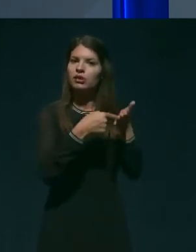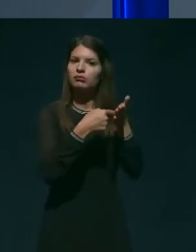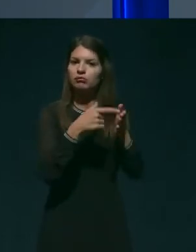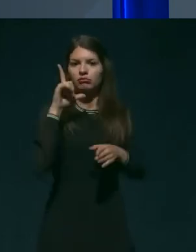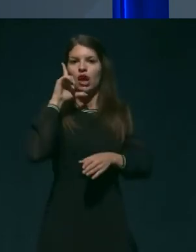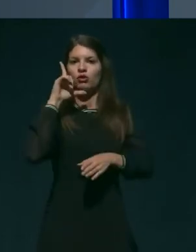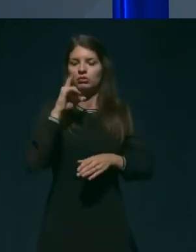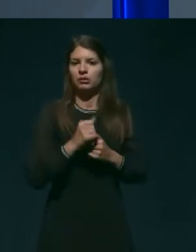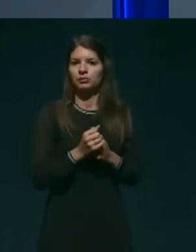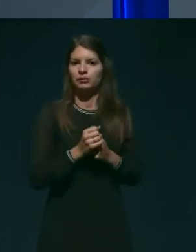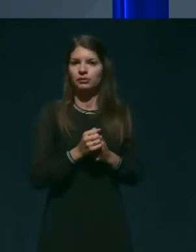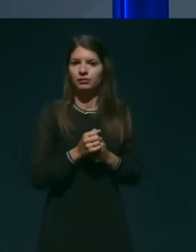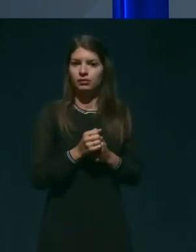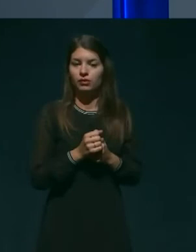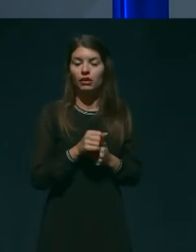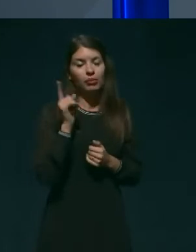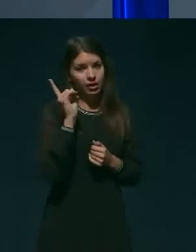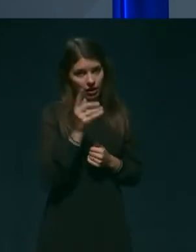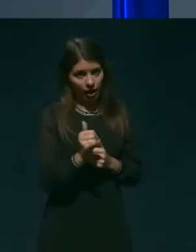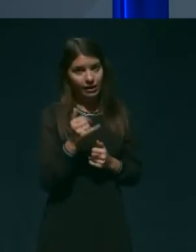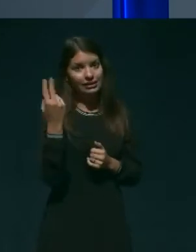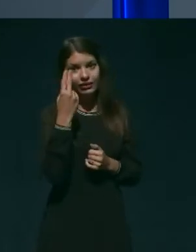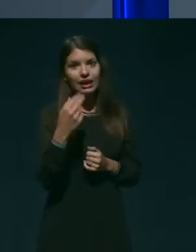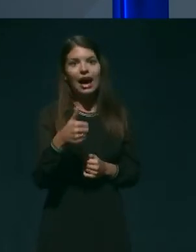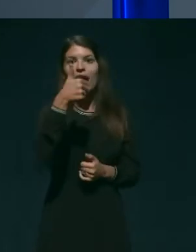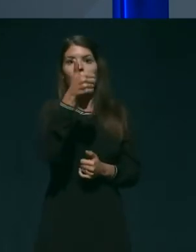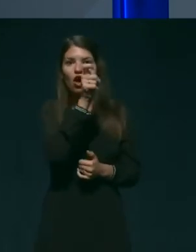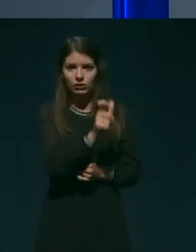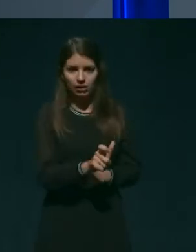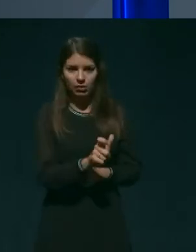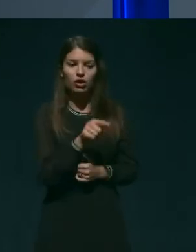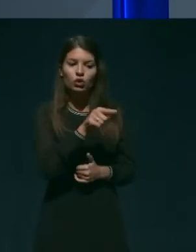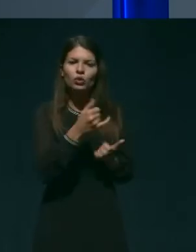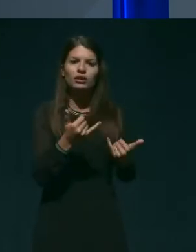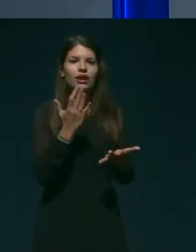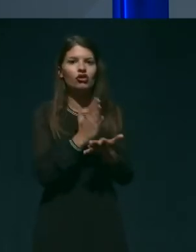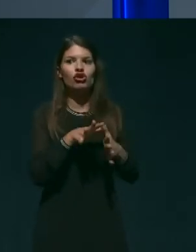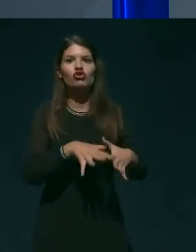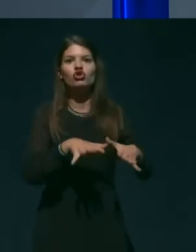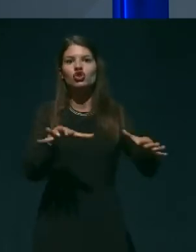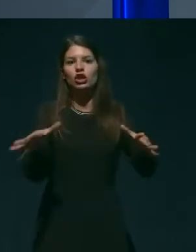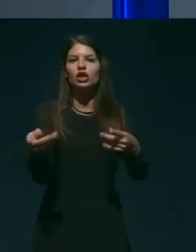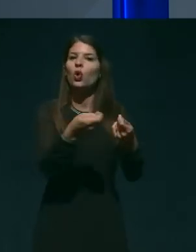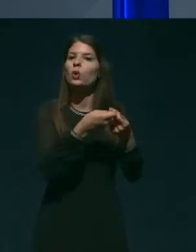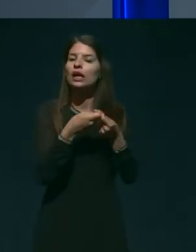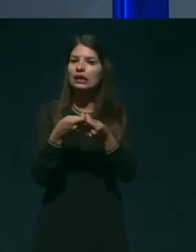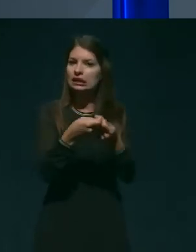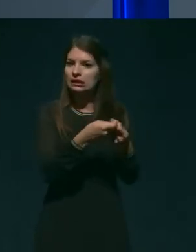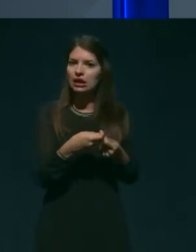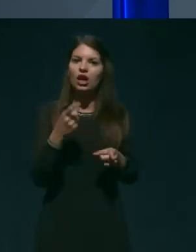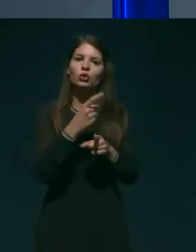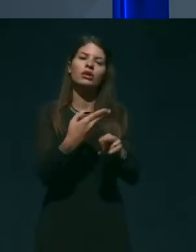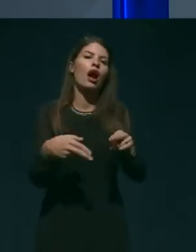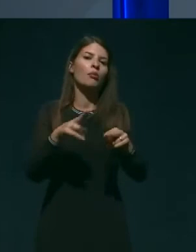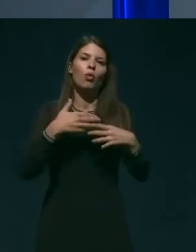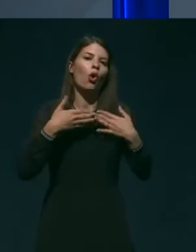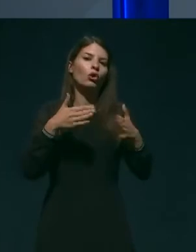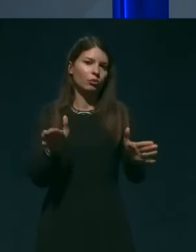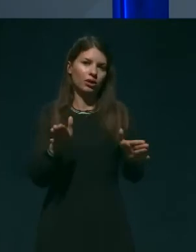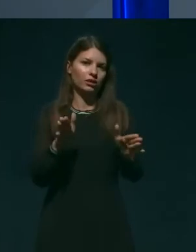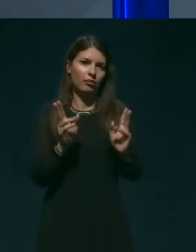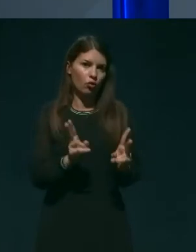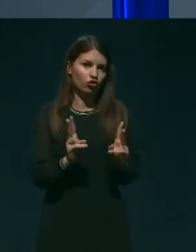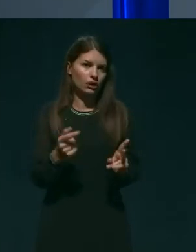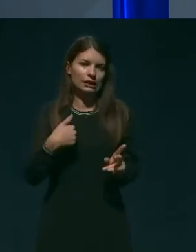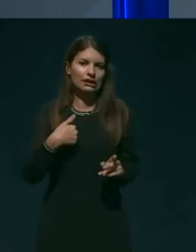Seveda ljudje je posamično. Vse pa te stvari zdaj širijo in organizirajo tudi že na bolj odprte načine. Nisem natančno